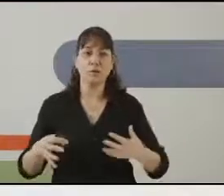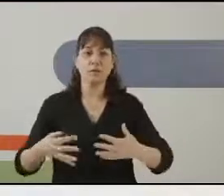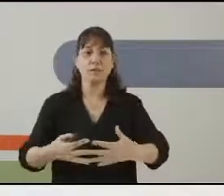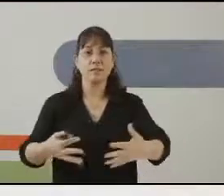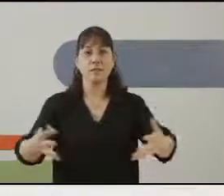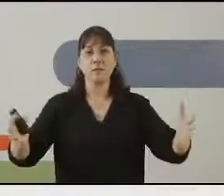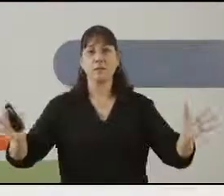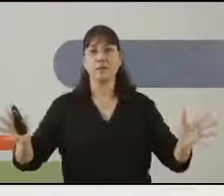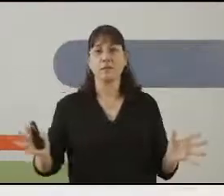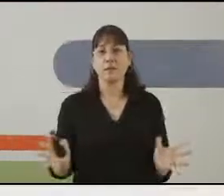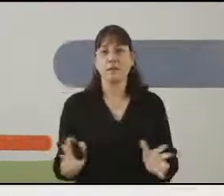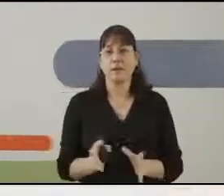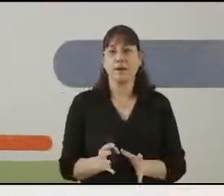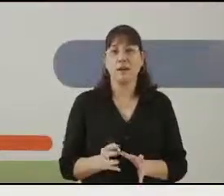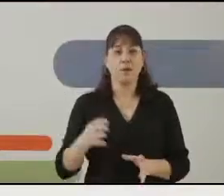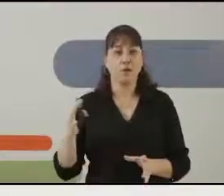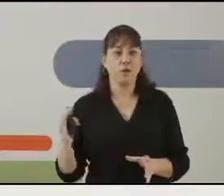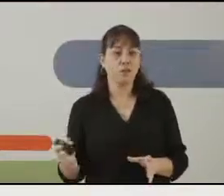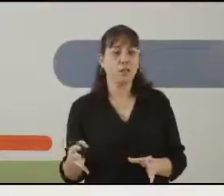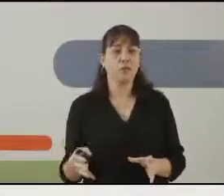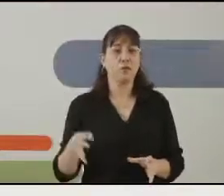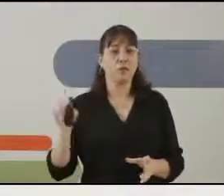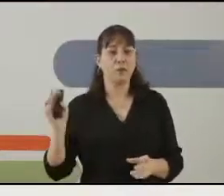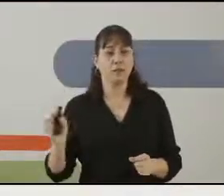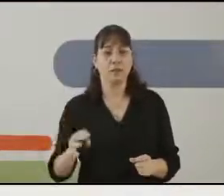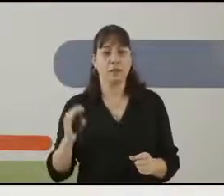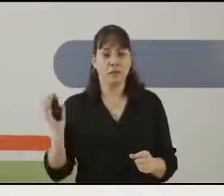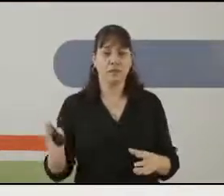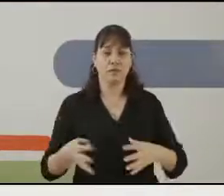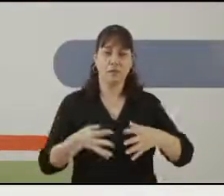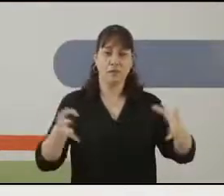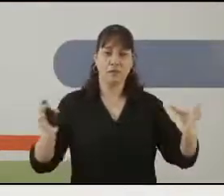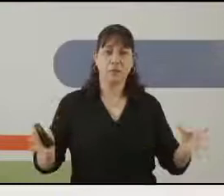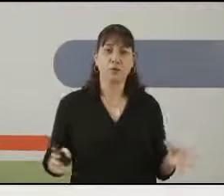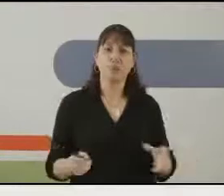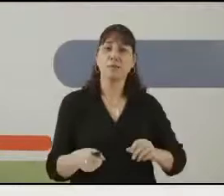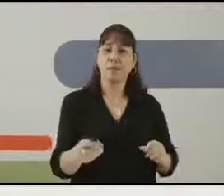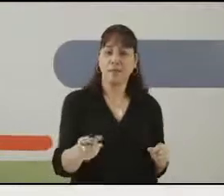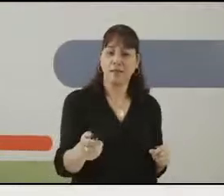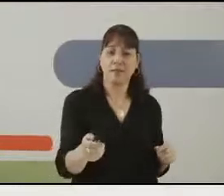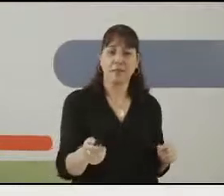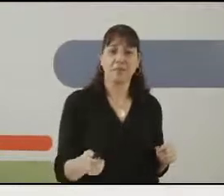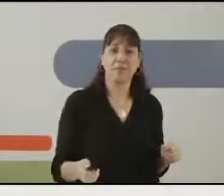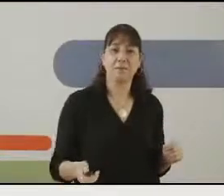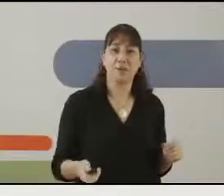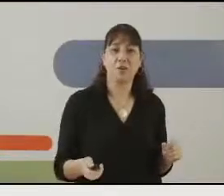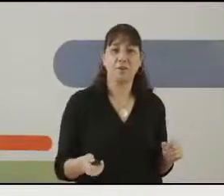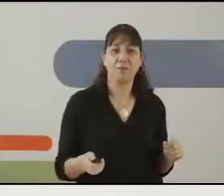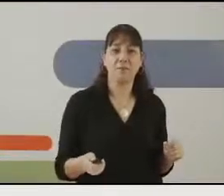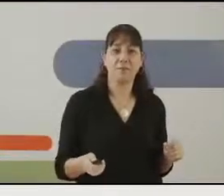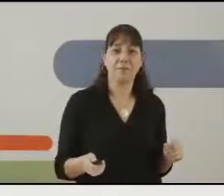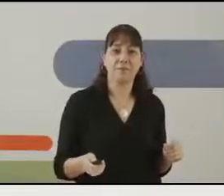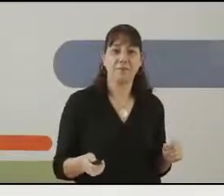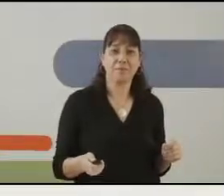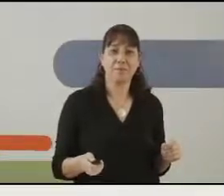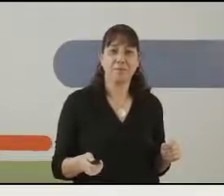השונים, ומצרפים אותם לסלט אחד, חותכים כמובן, ויוצרים סלט אחד, נכון?